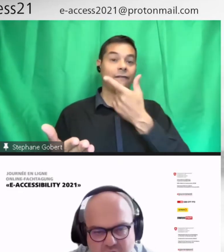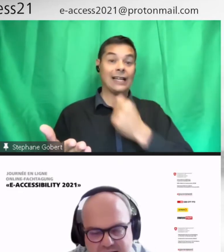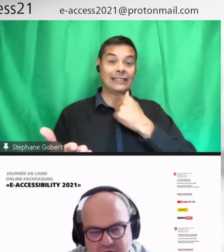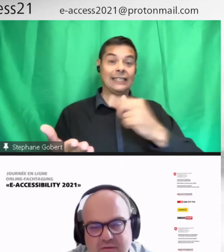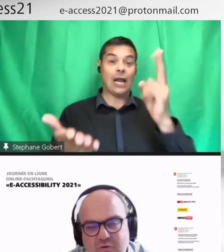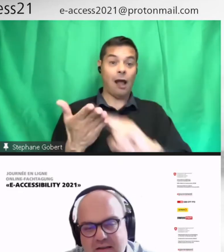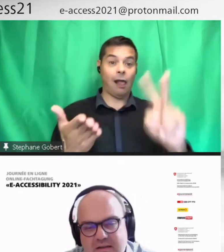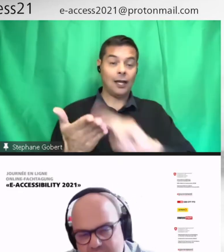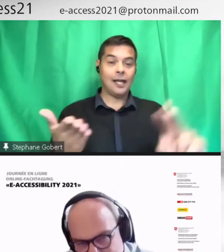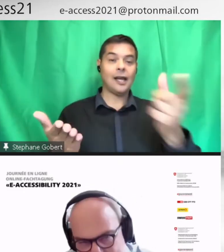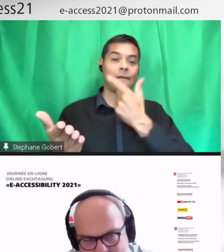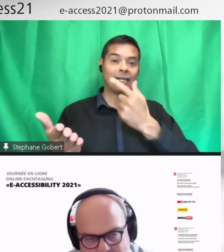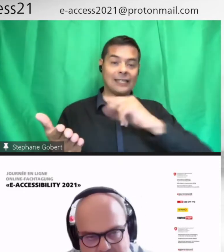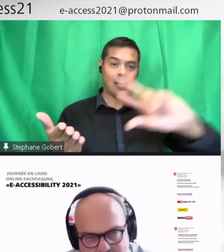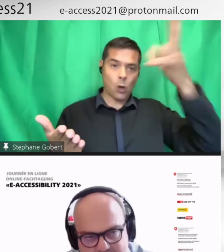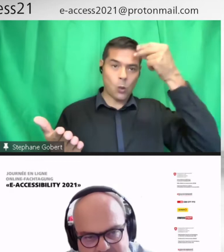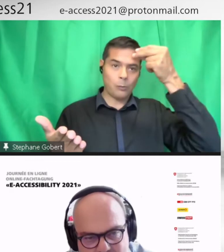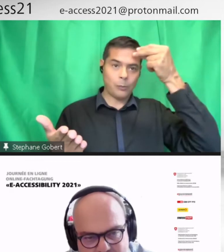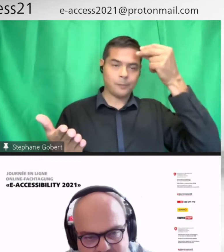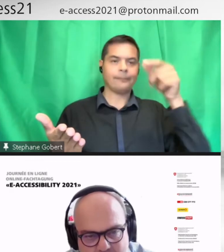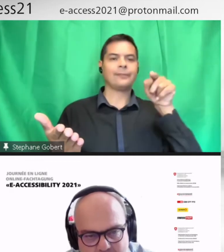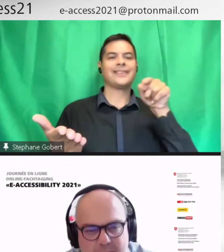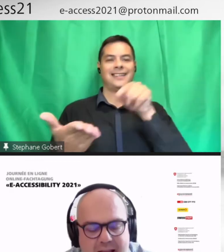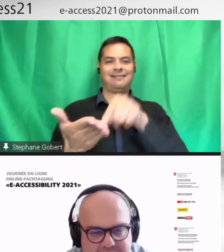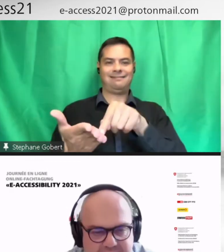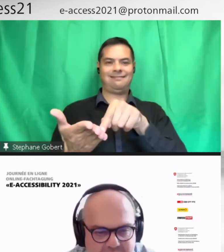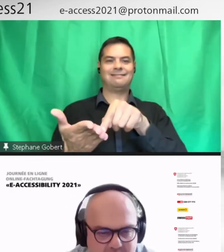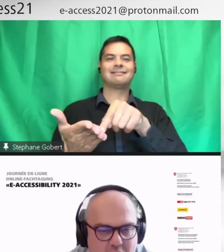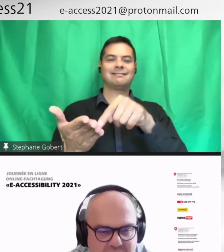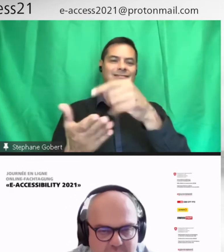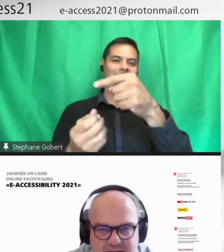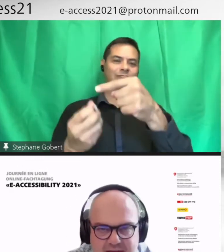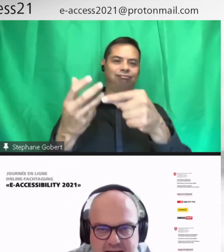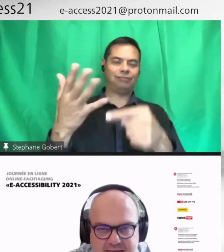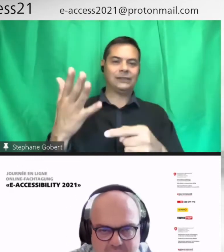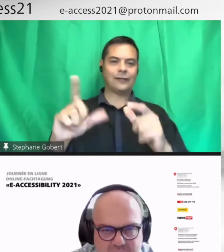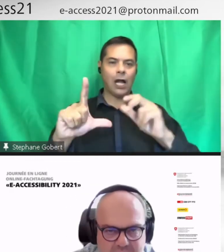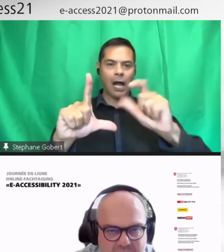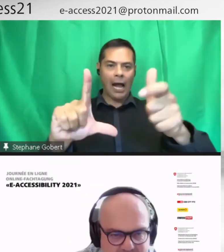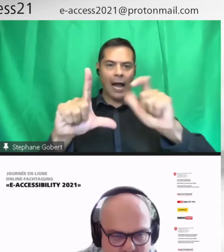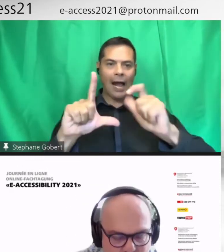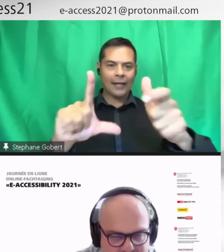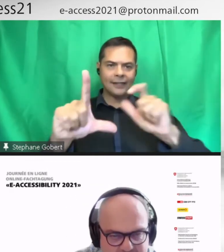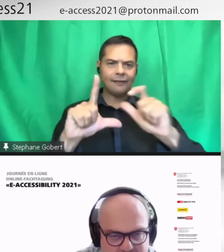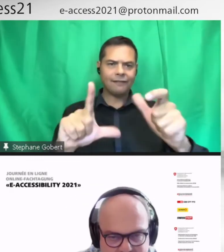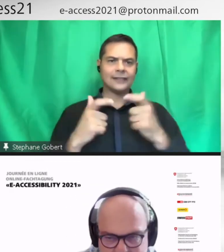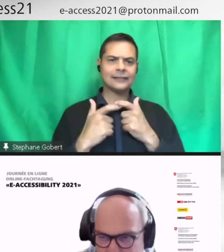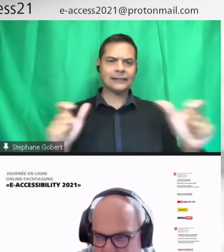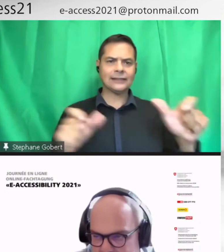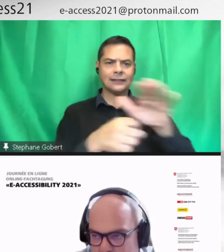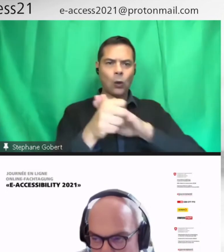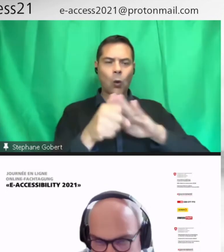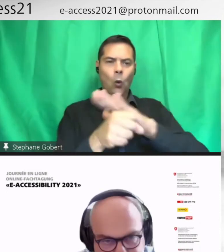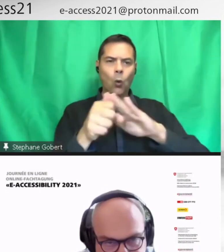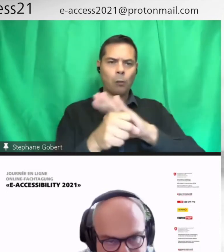connexions. Ce qui veut dire que les interfaces soient accessibles. Donc, on puisse copier le texte et puis que l'application puisse lire ce qui apparaît à l